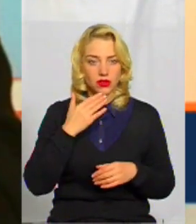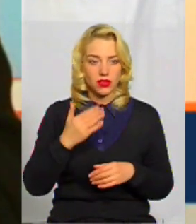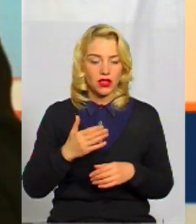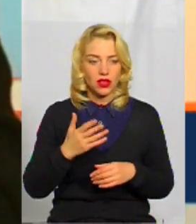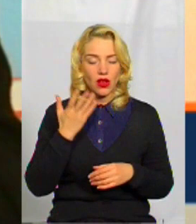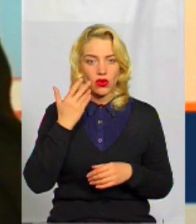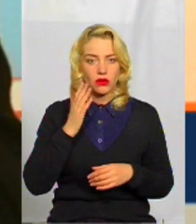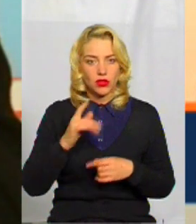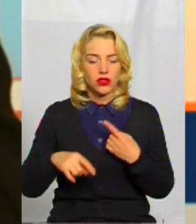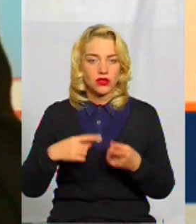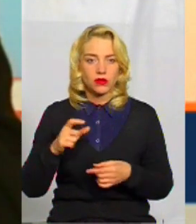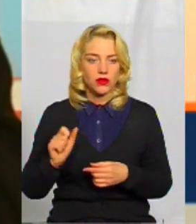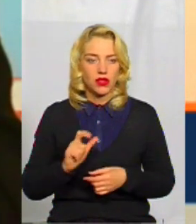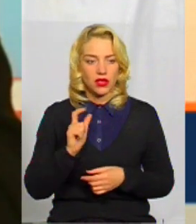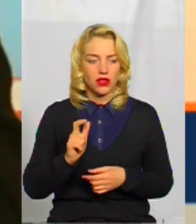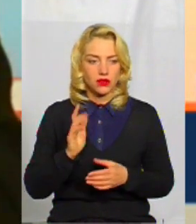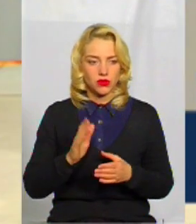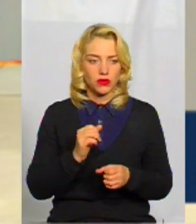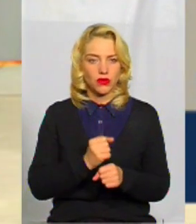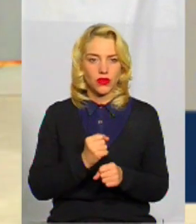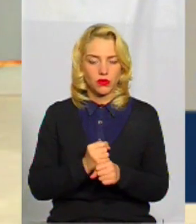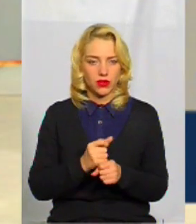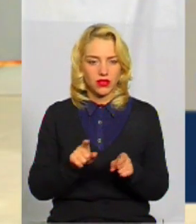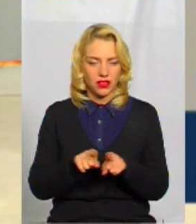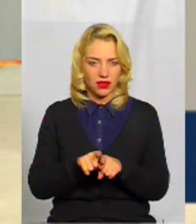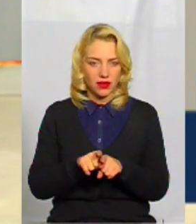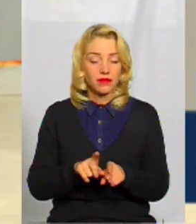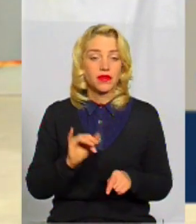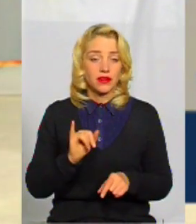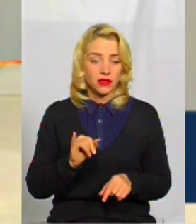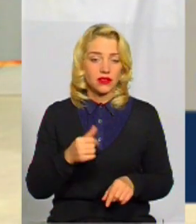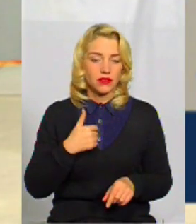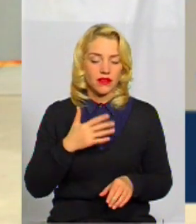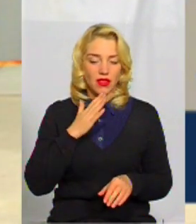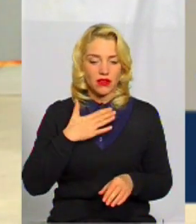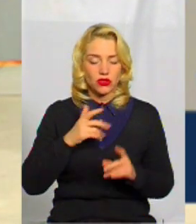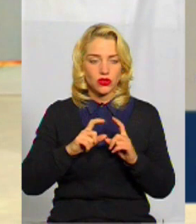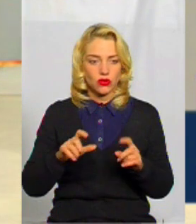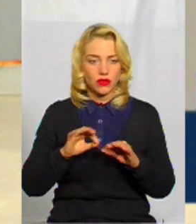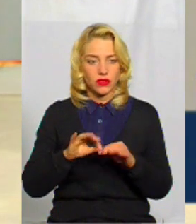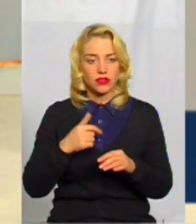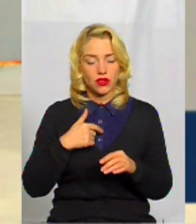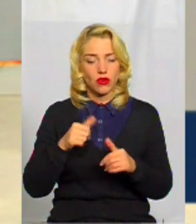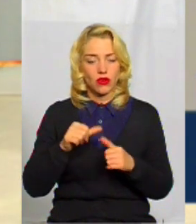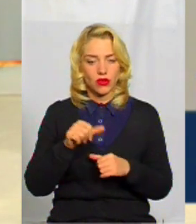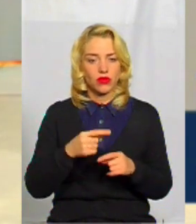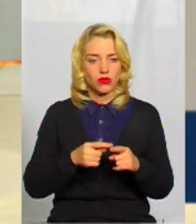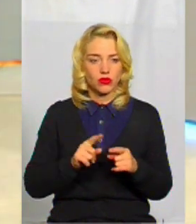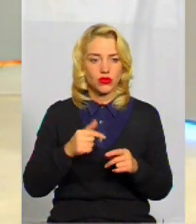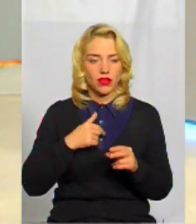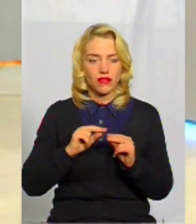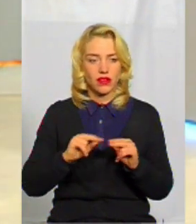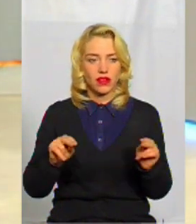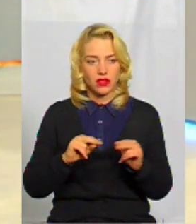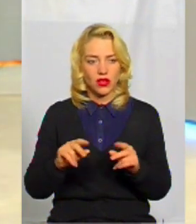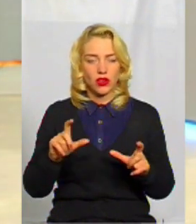коли ми наступний раз будемо виконувати цю роботу. Крім того, в нашій школі ведеться, я, окрім того, що я викладаю хімію,